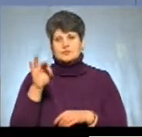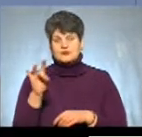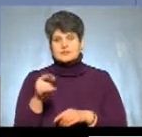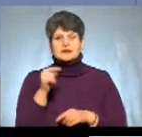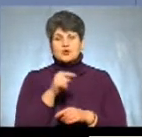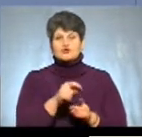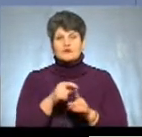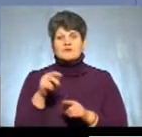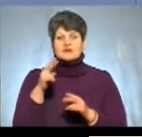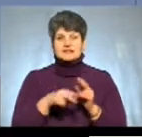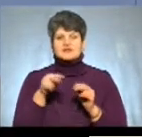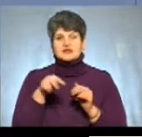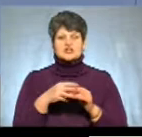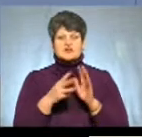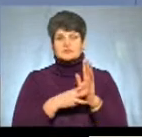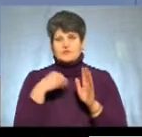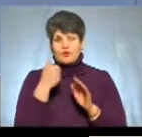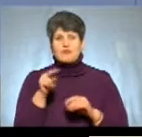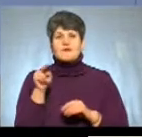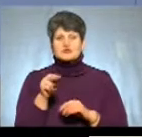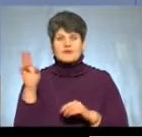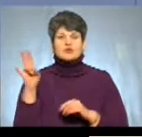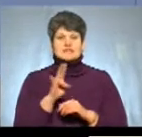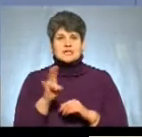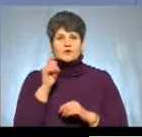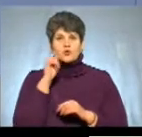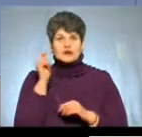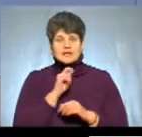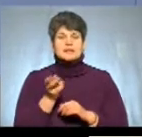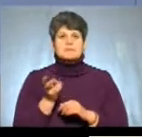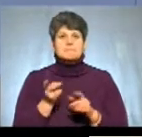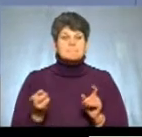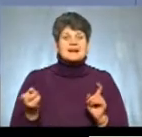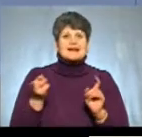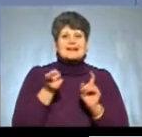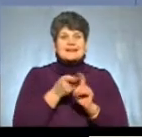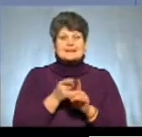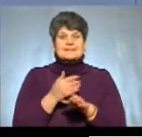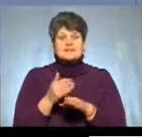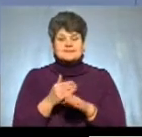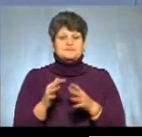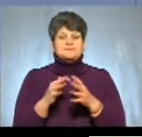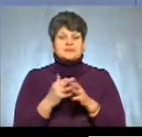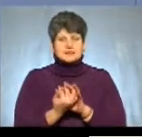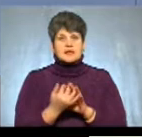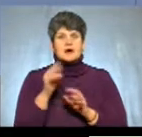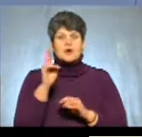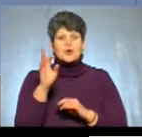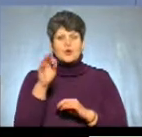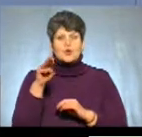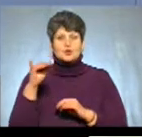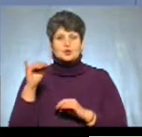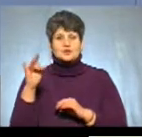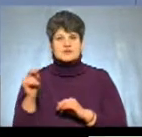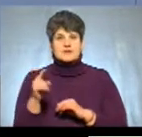року до Православної Церкви України також вирішила приєднатися частина громади у селі Кутюжини з Барацького району. Більше про